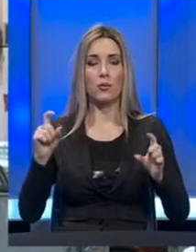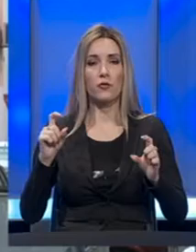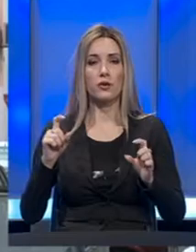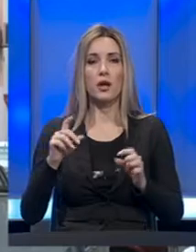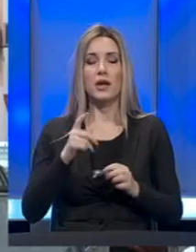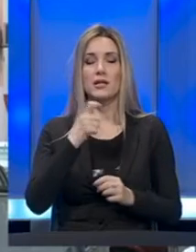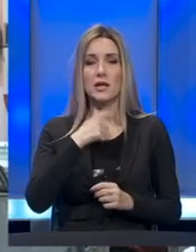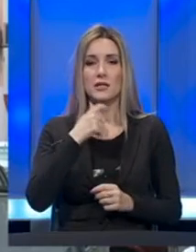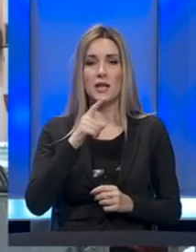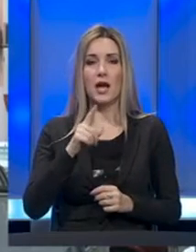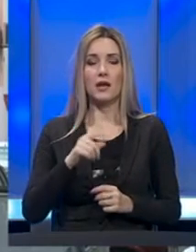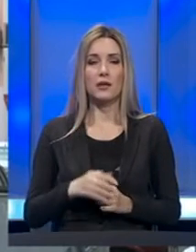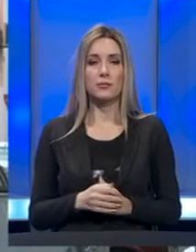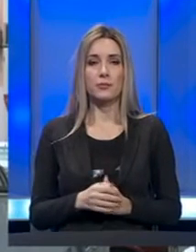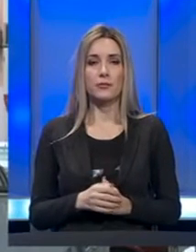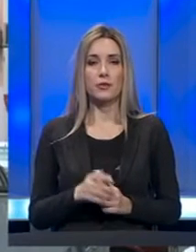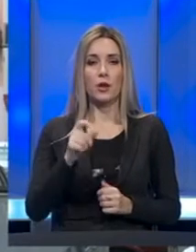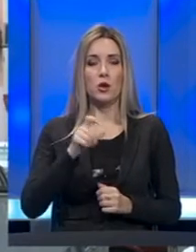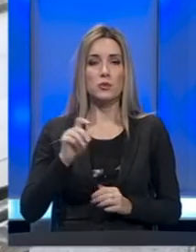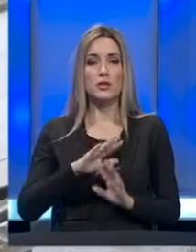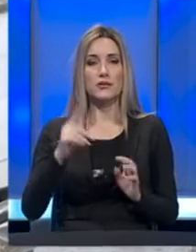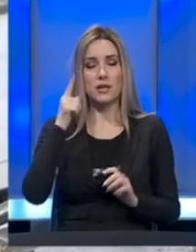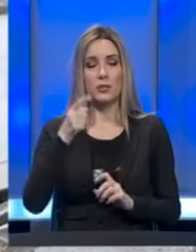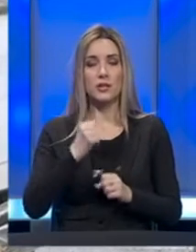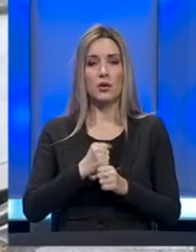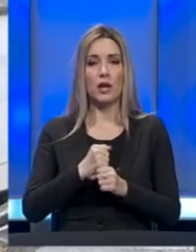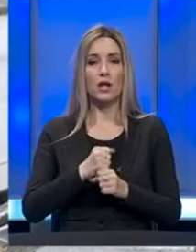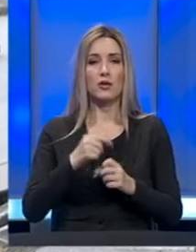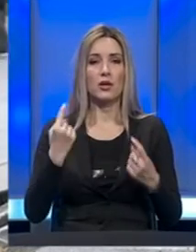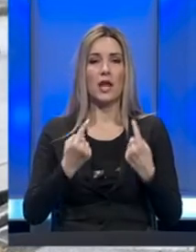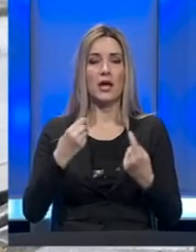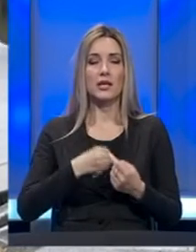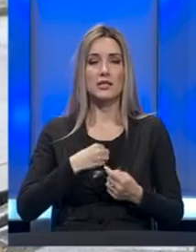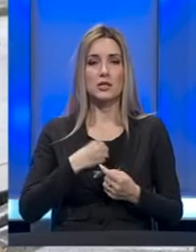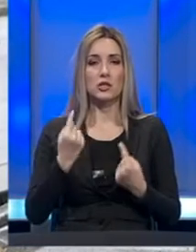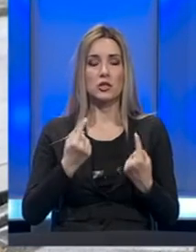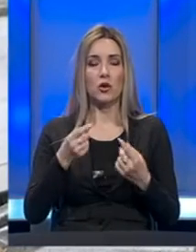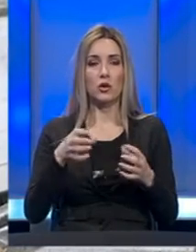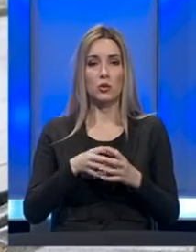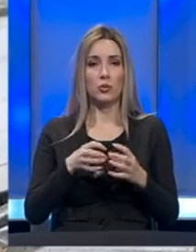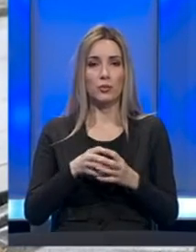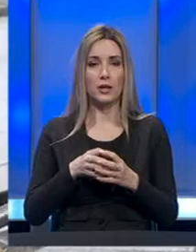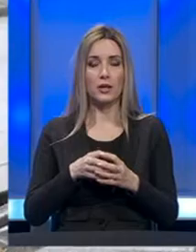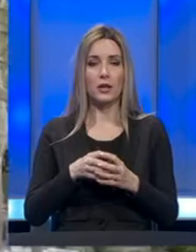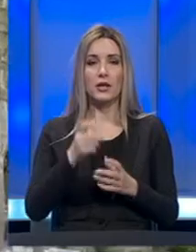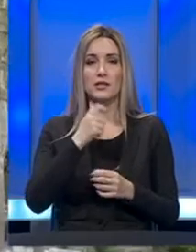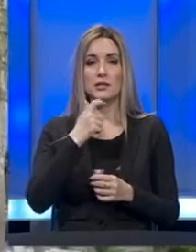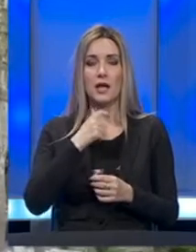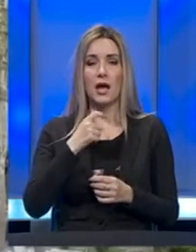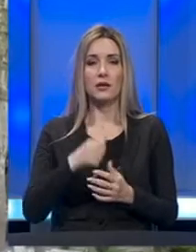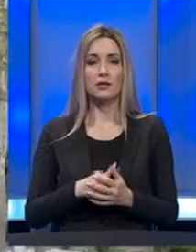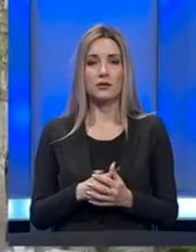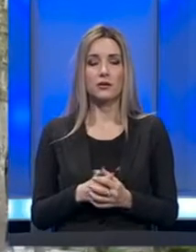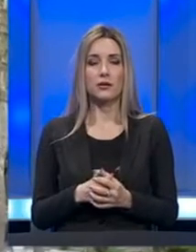za stare i iznemogle osobe. Znamo svi da se tu radi o najrizičnijoj grupi, stari i